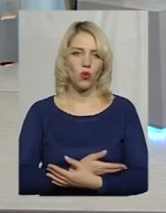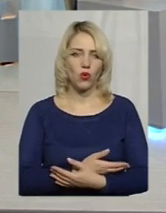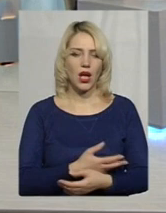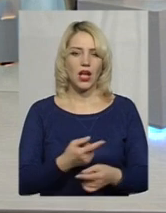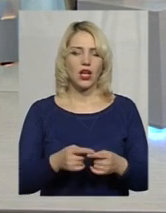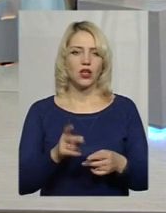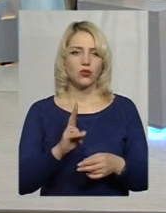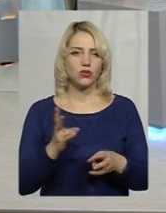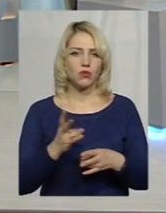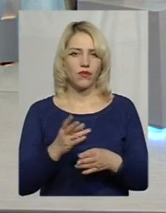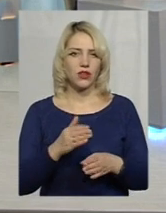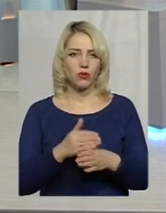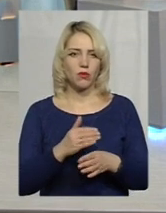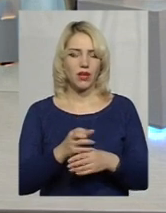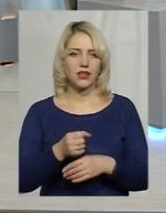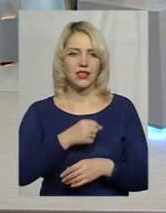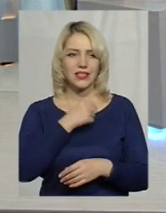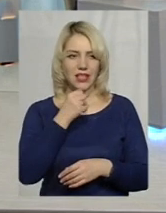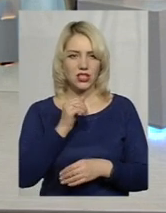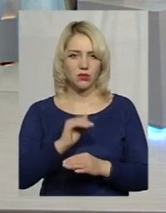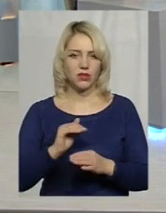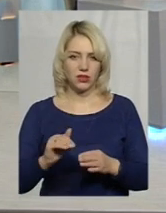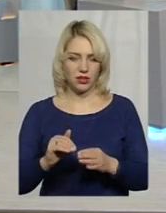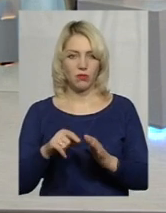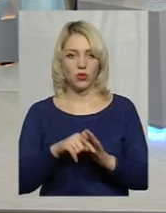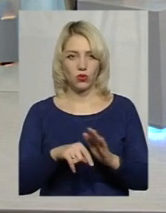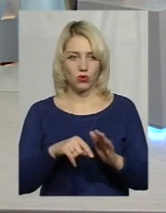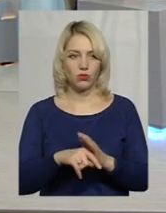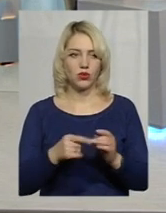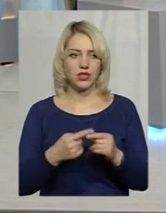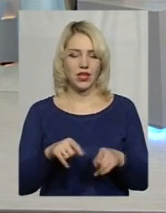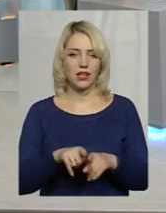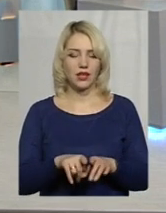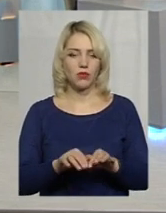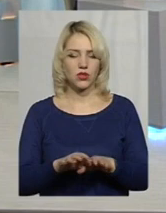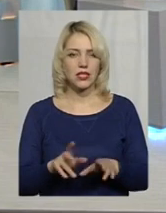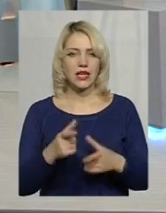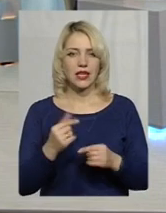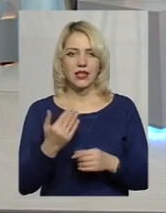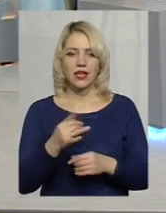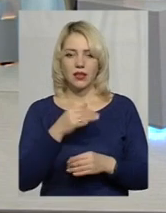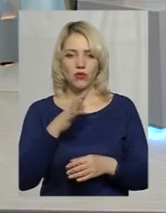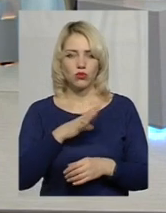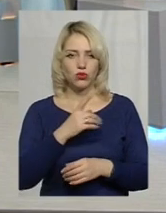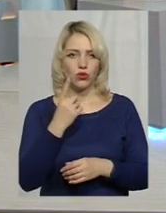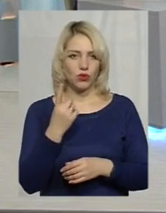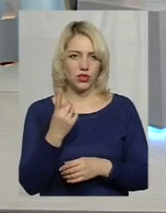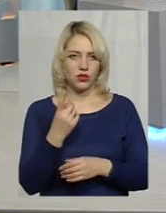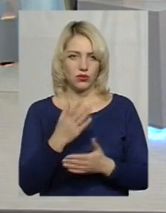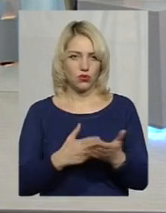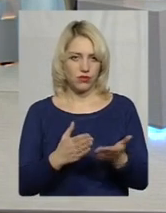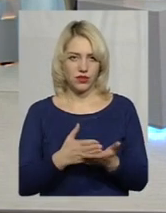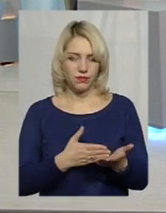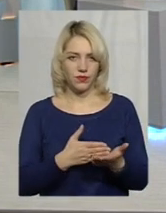хтось має і допомогти старшими дітками. Тобто це такий процес, де ти не можеш бути один зовсім.